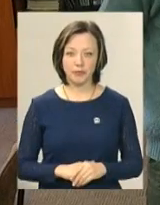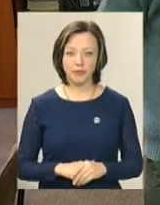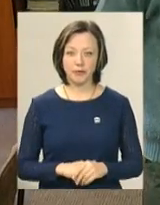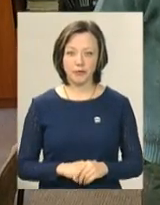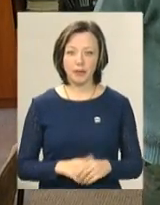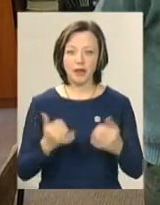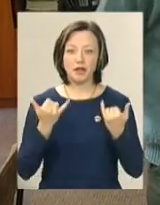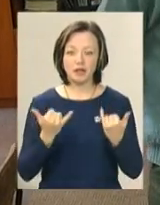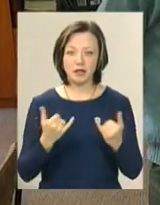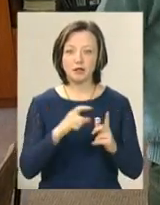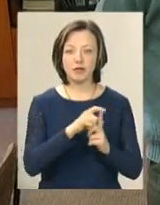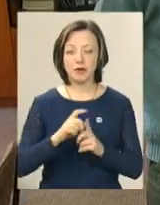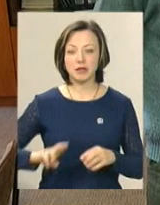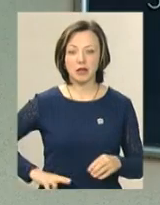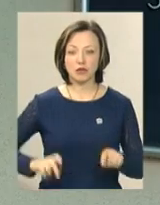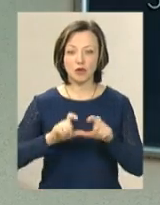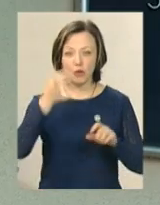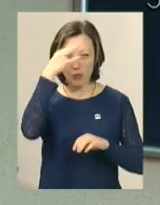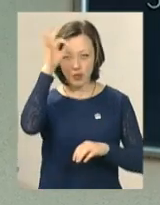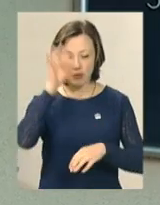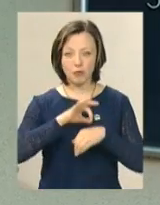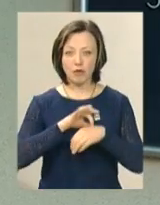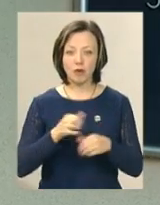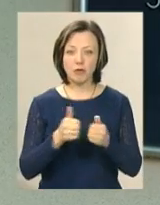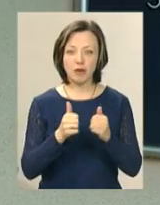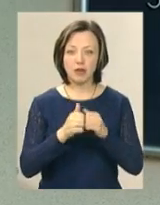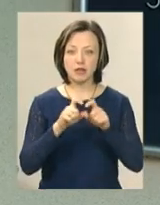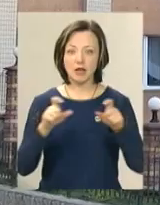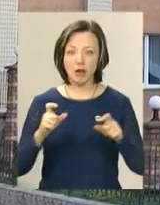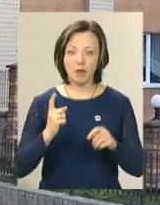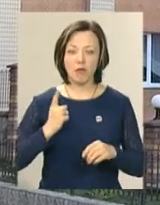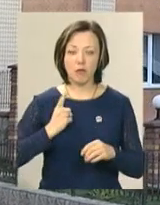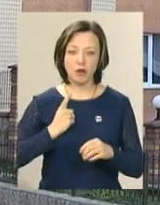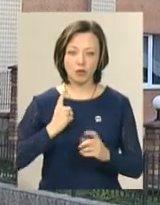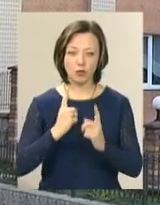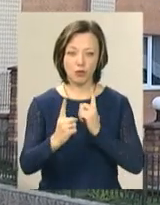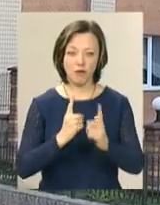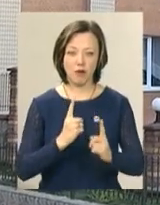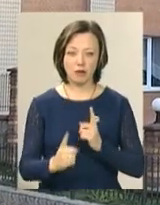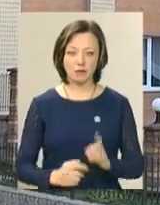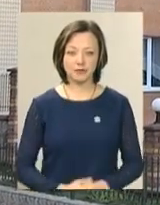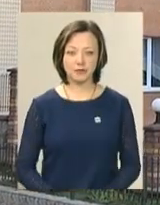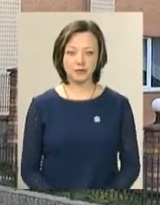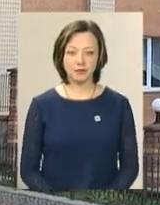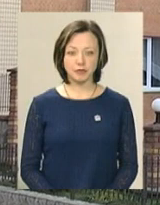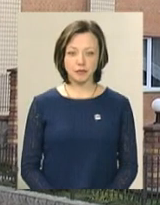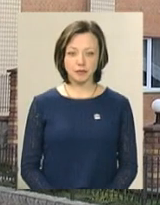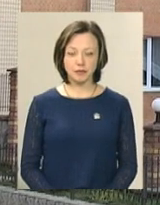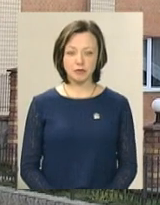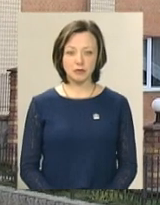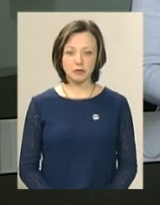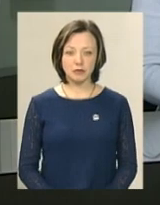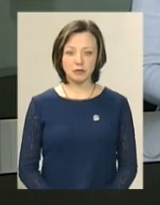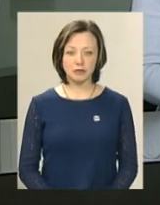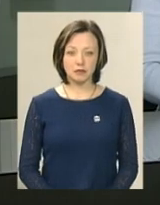Нині, за словами директора школи, поліцейські проводять біля закладу додаткові патрулювання. Ірина Аріон, Володимир Паламар, новини Поділя Центр.